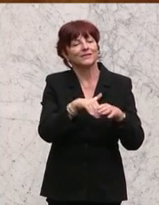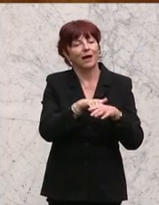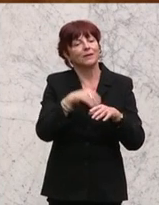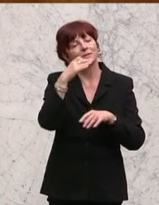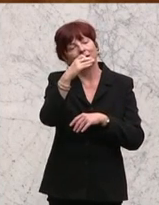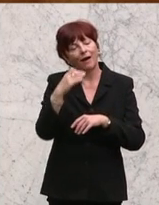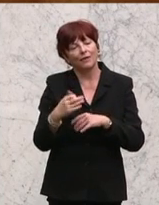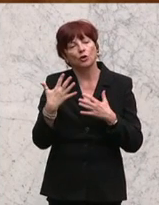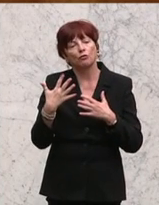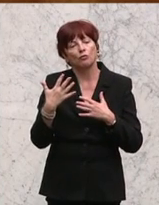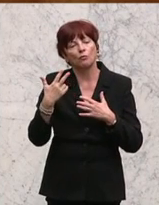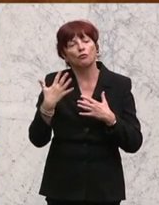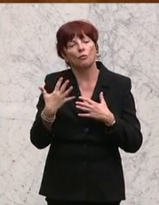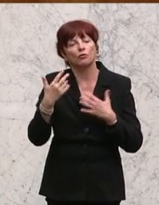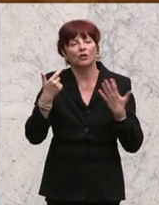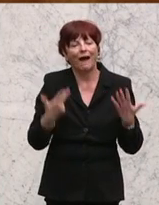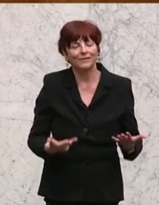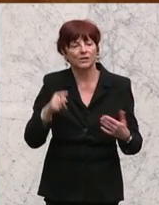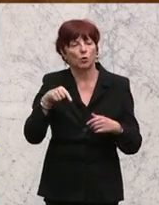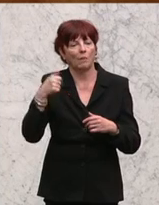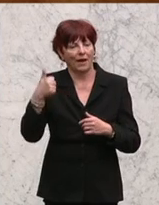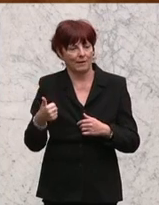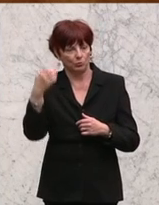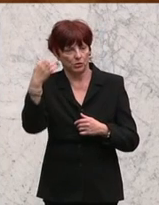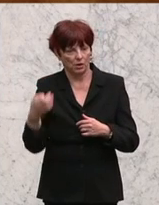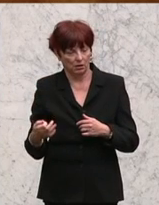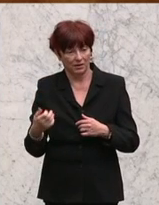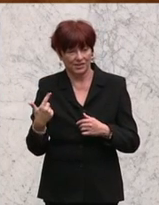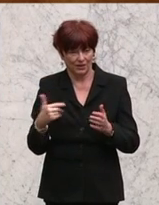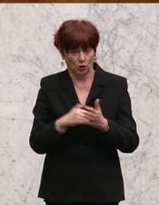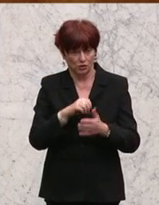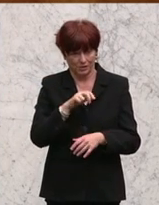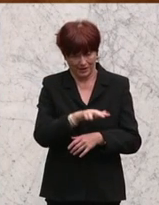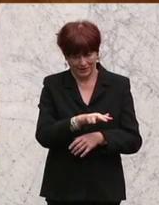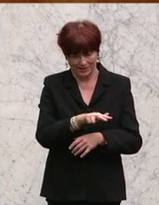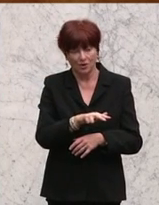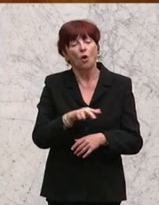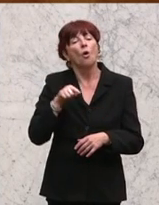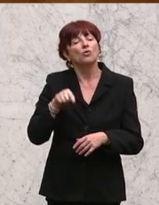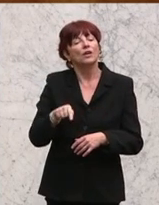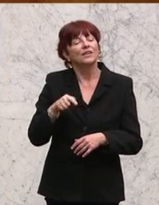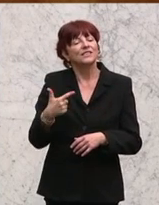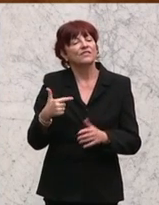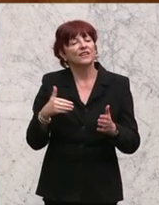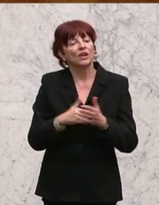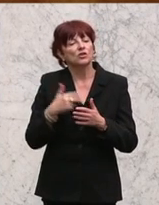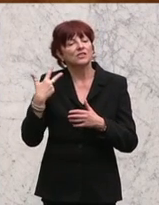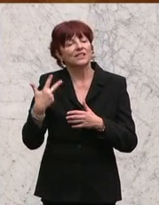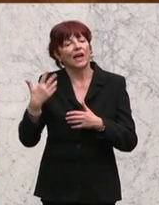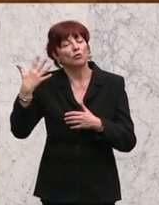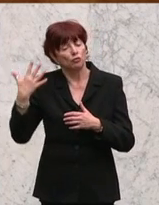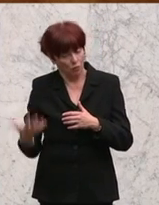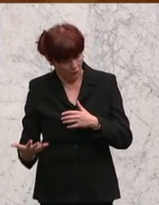,1 Prozent im Jahr 2013. Und diese rechnet für das Jahr 2053,